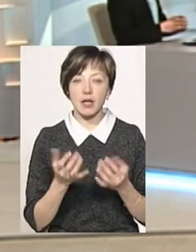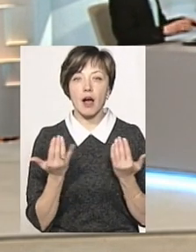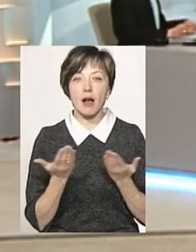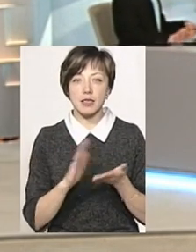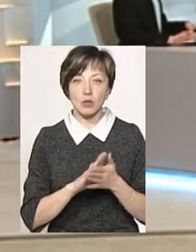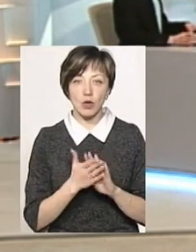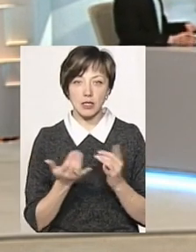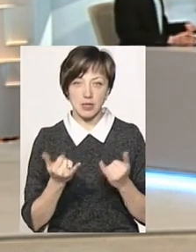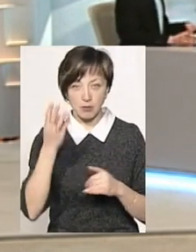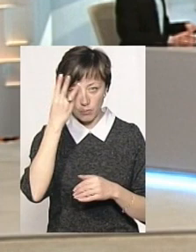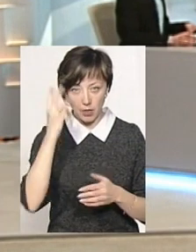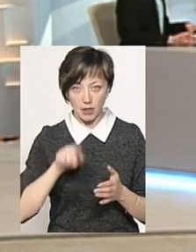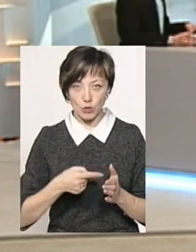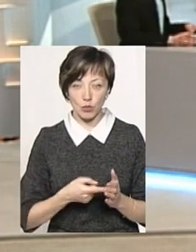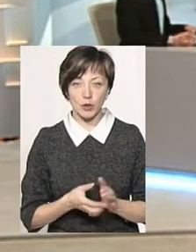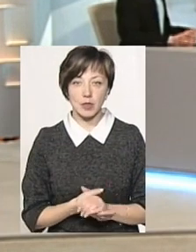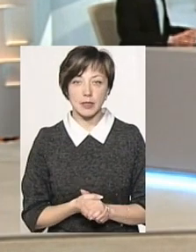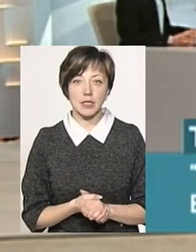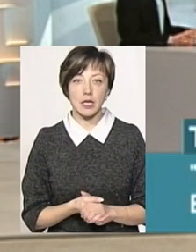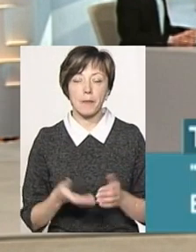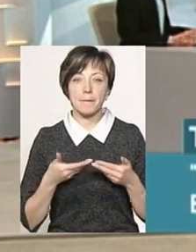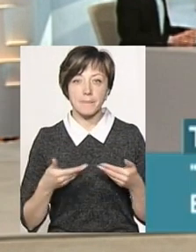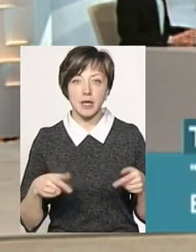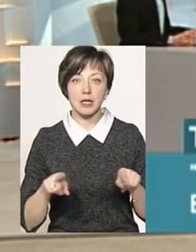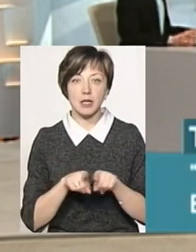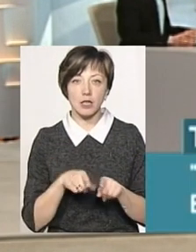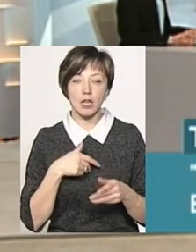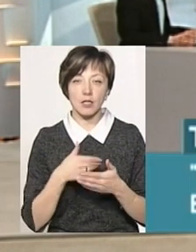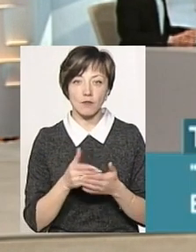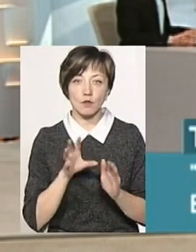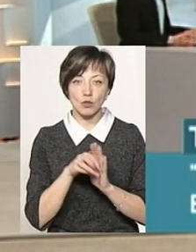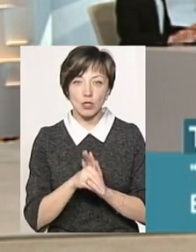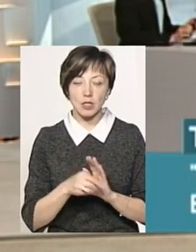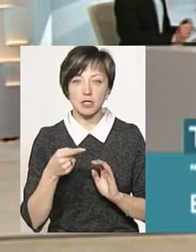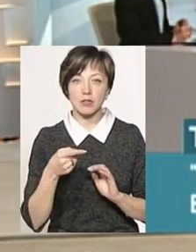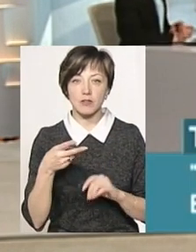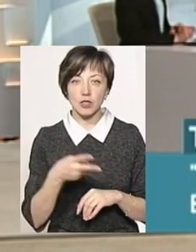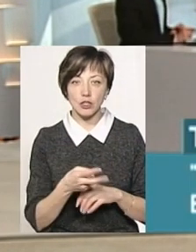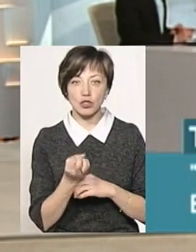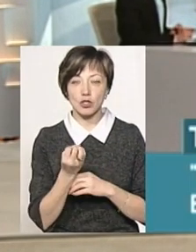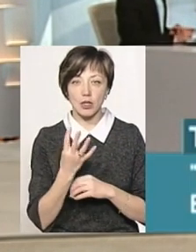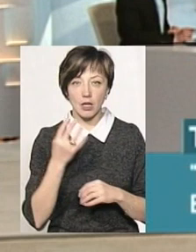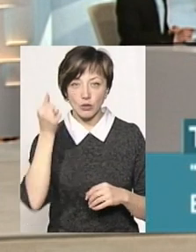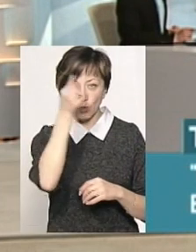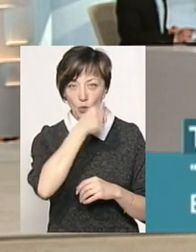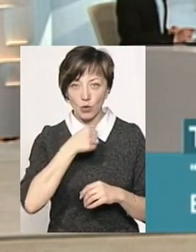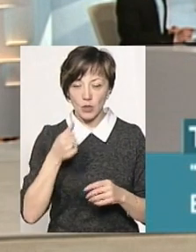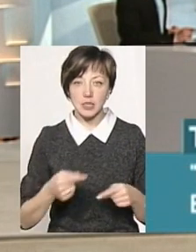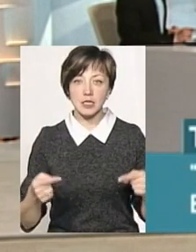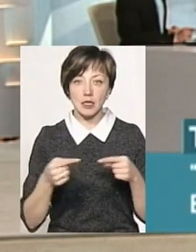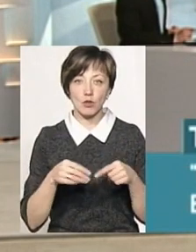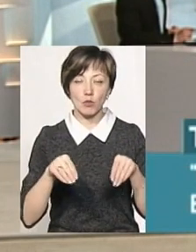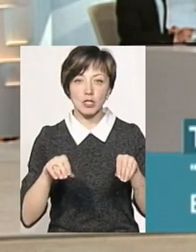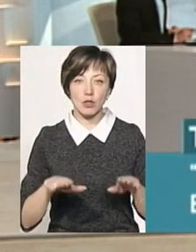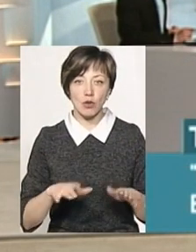зараз у Хмельницькому? Ми теж активно включилися, це ще з 2014 року, згідно